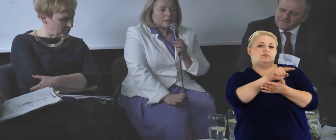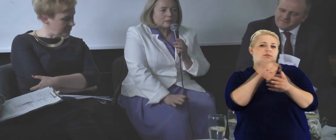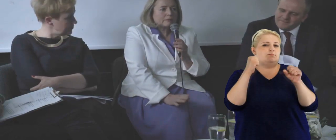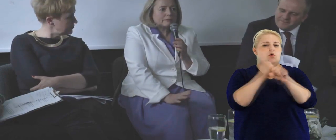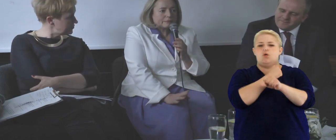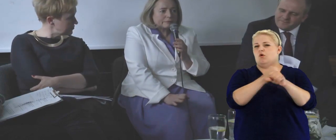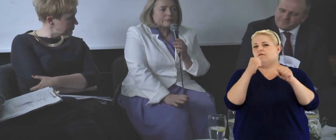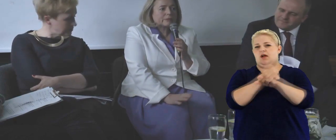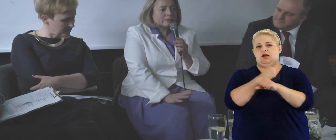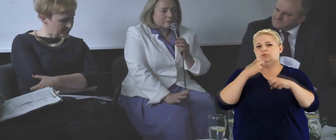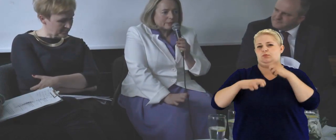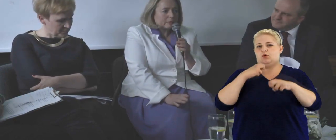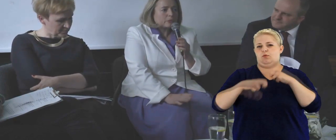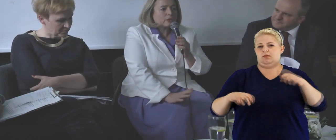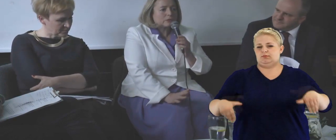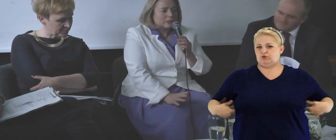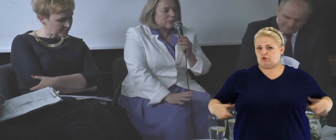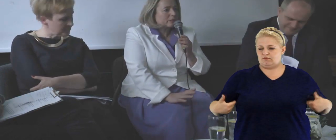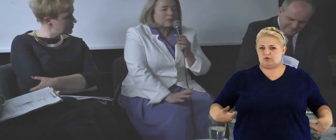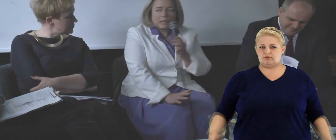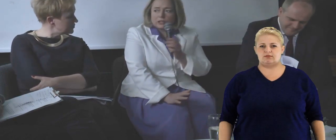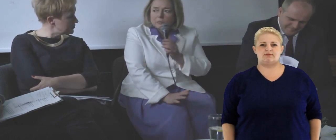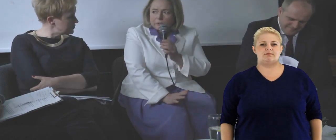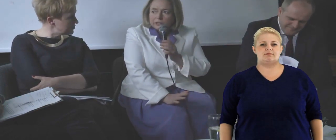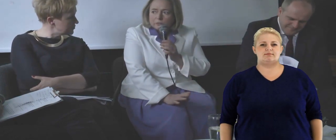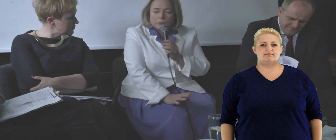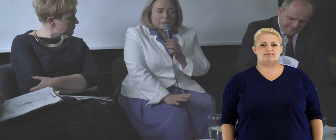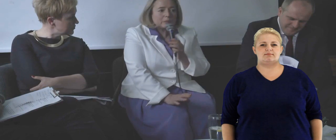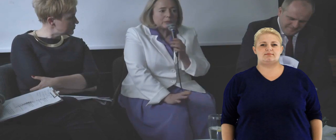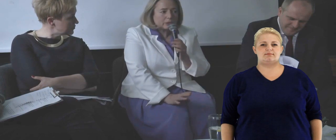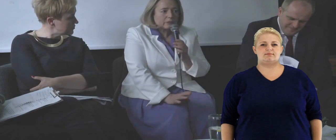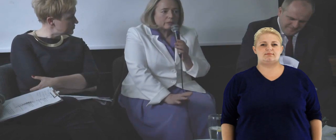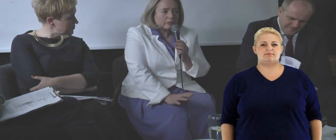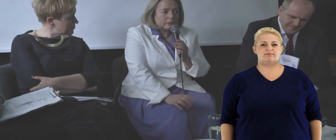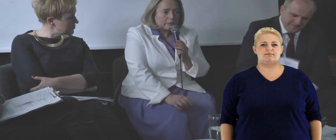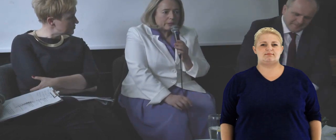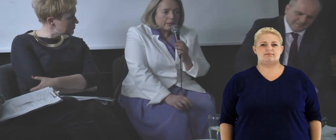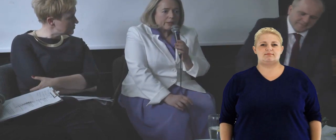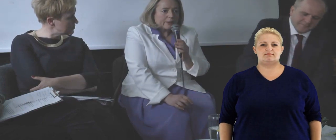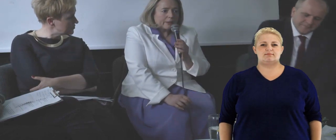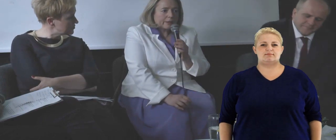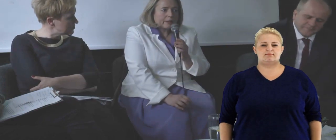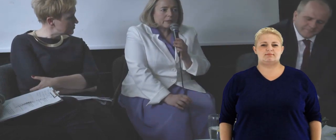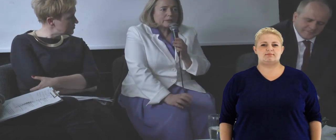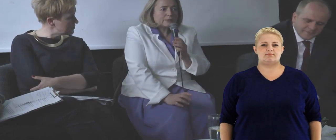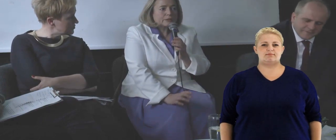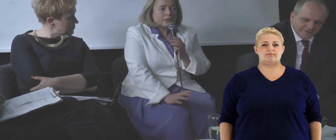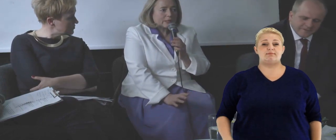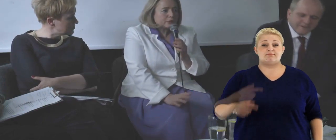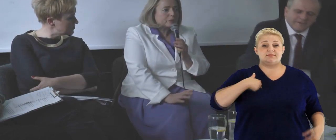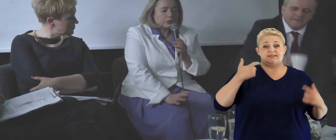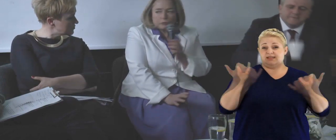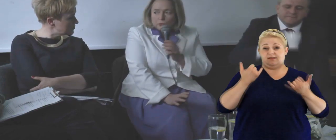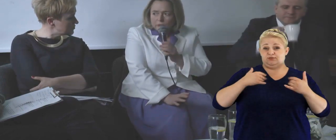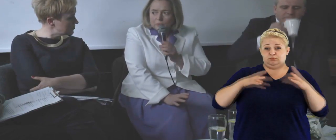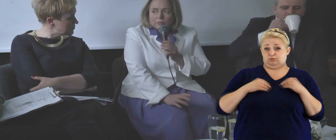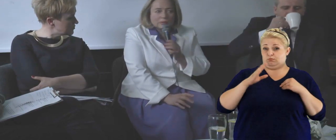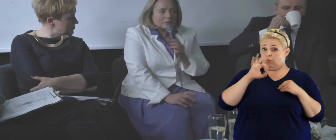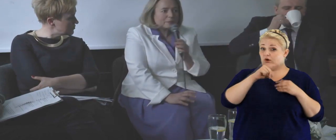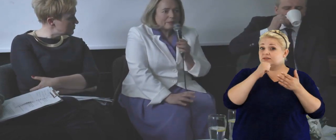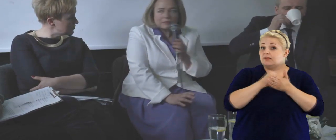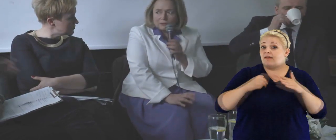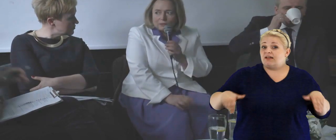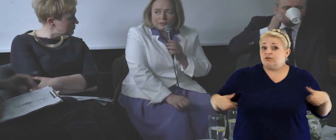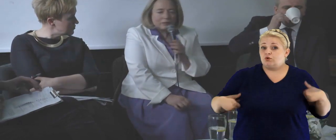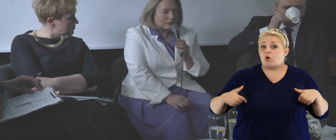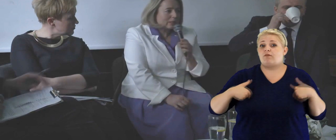bardzo zajmujące się jakimś strasznie poważnym problemem zdrowotnym, co ja zawsze przyjmuję, bo